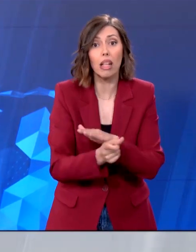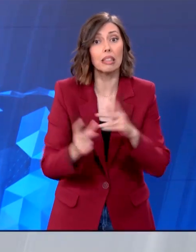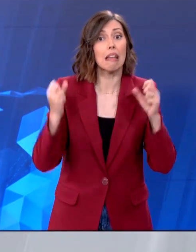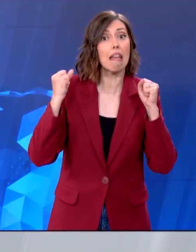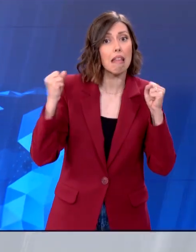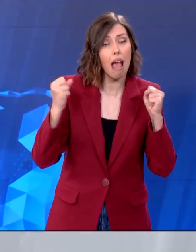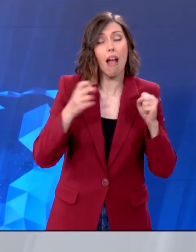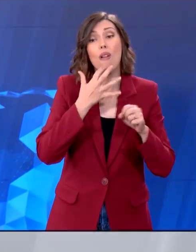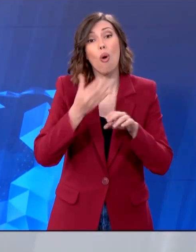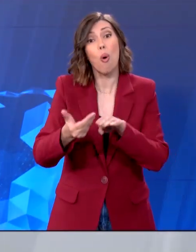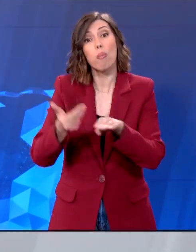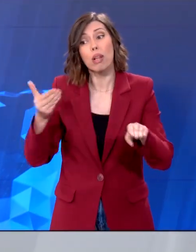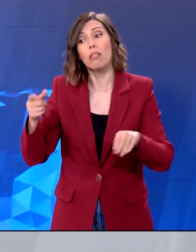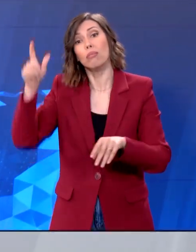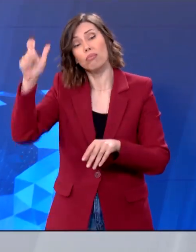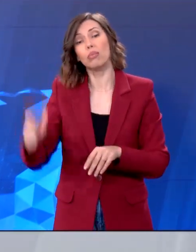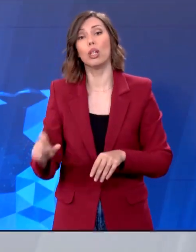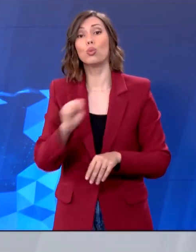στον Ρίση Σούνακ.